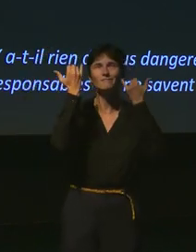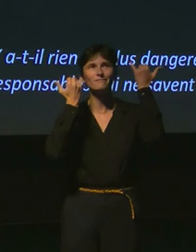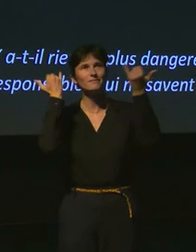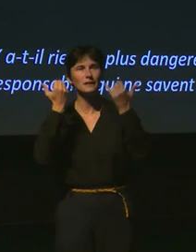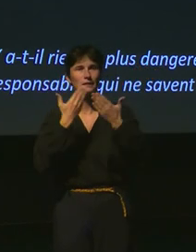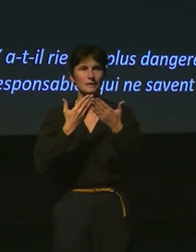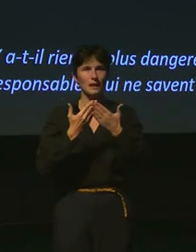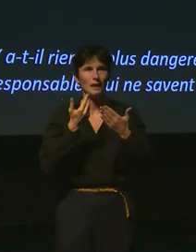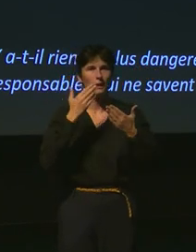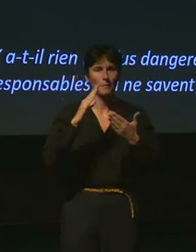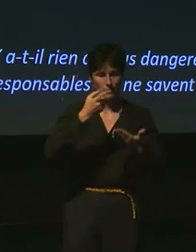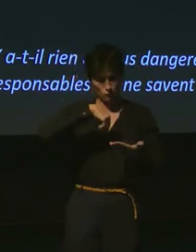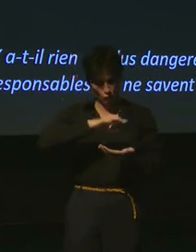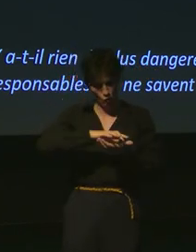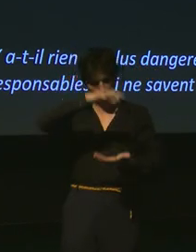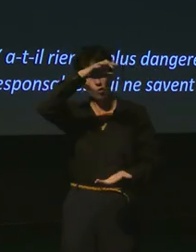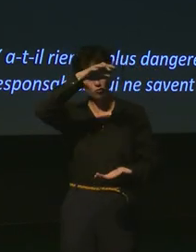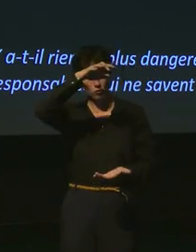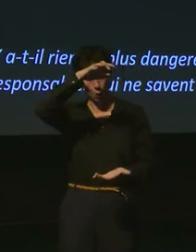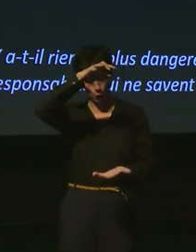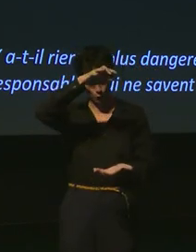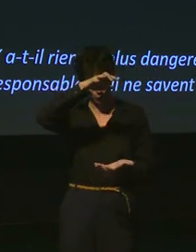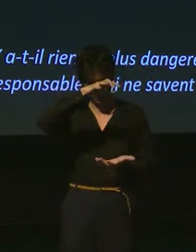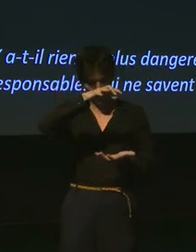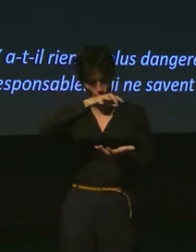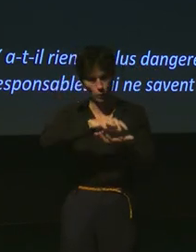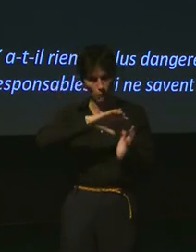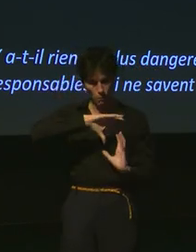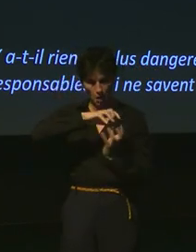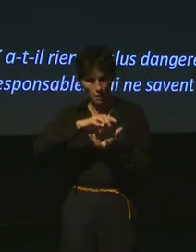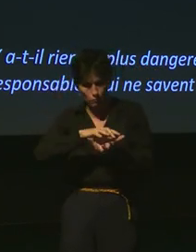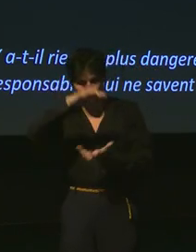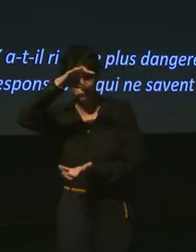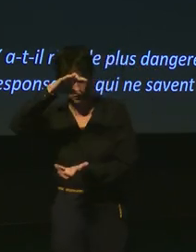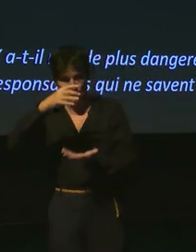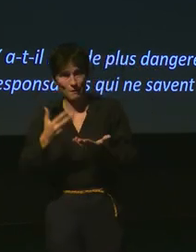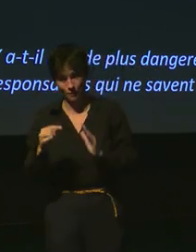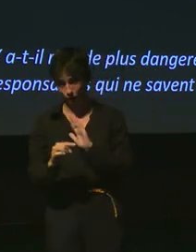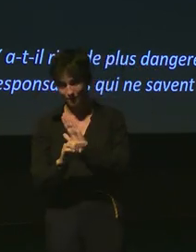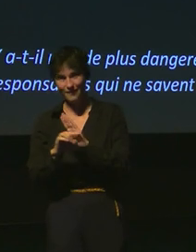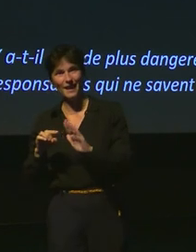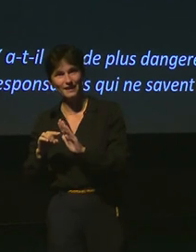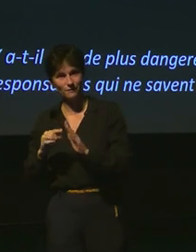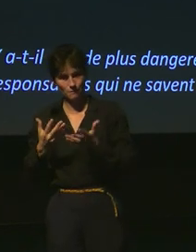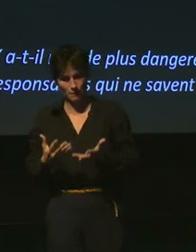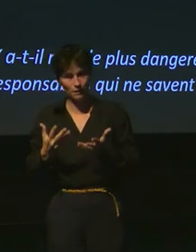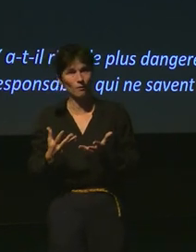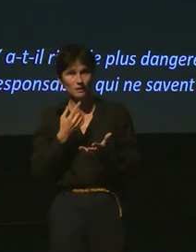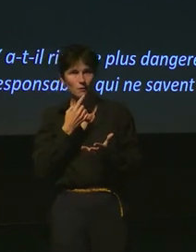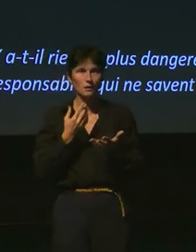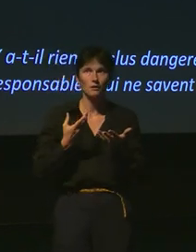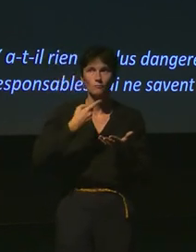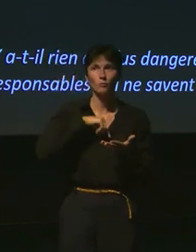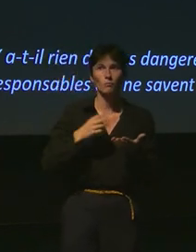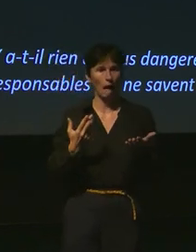renouvelabilités nos ressources sur la planète Terre. Ils sont passés en quelque sorte dans le négatif et nous vivons en quelque sorte une